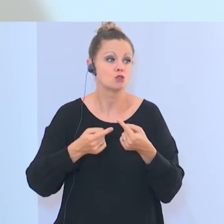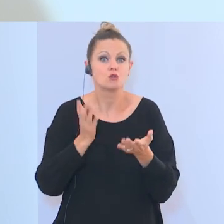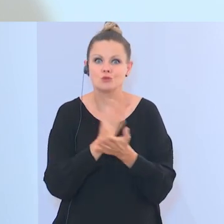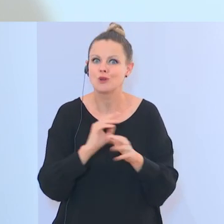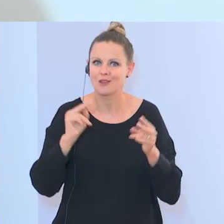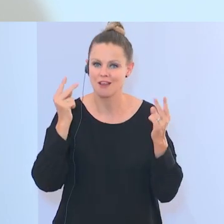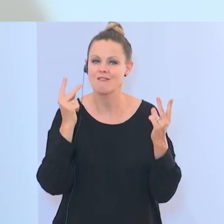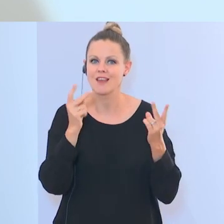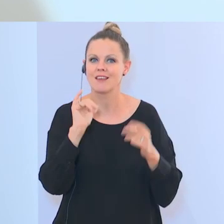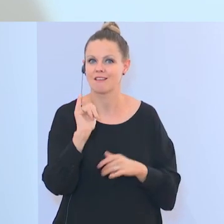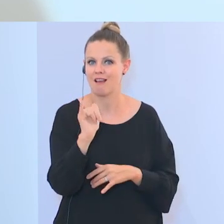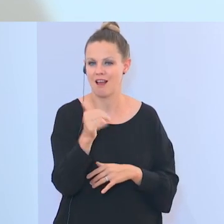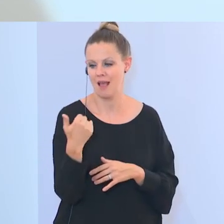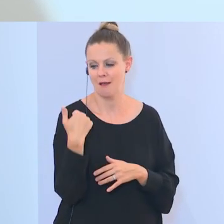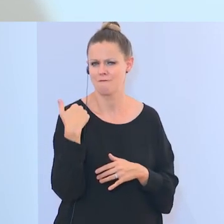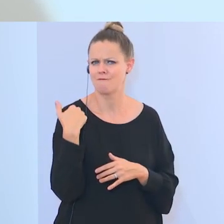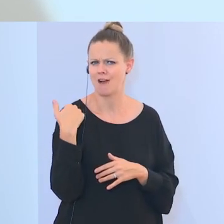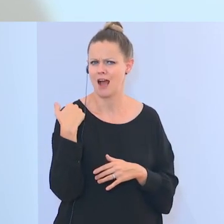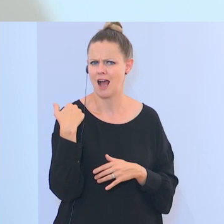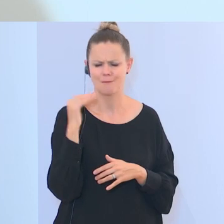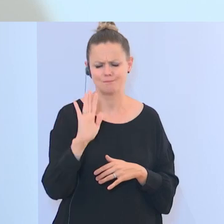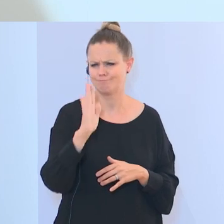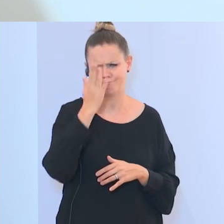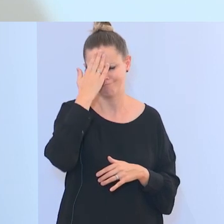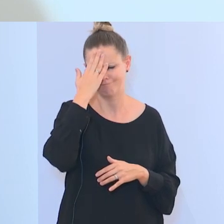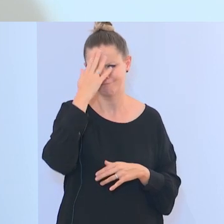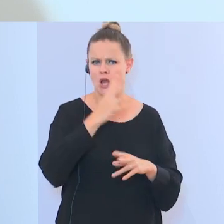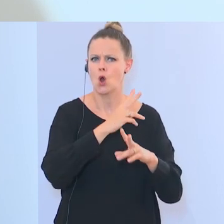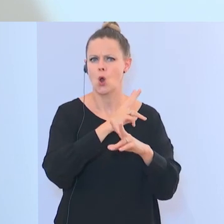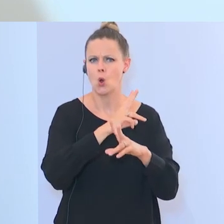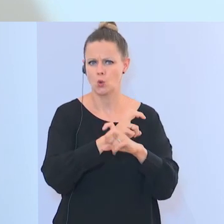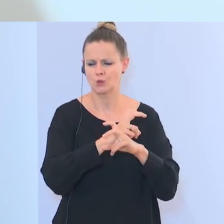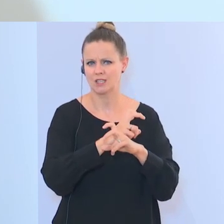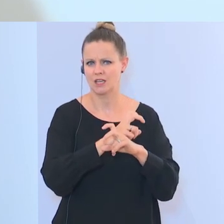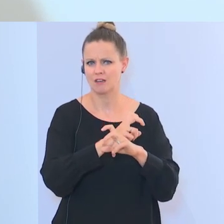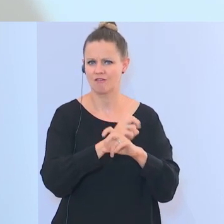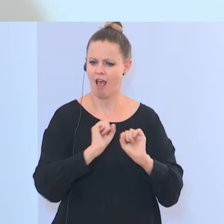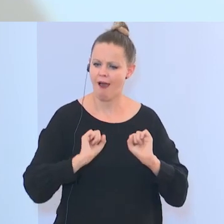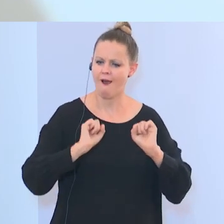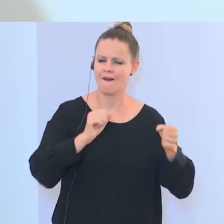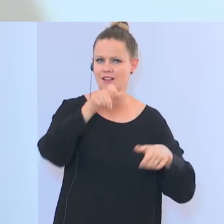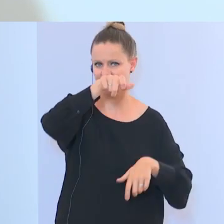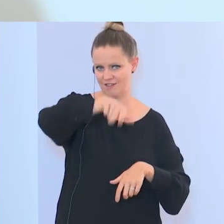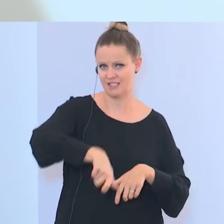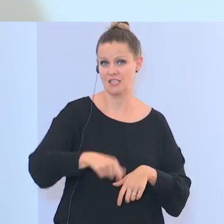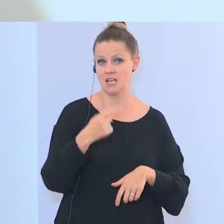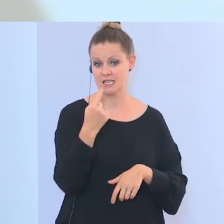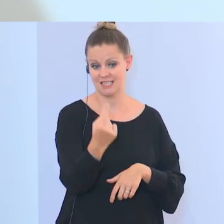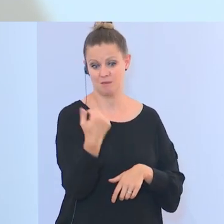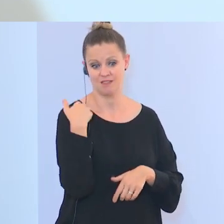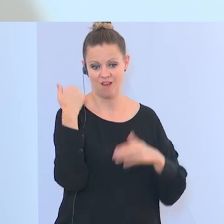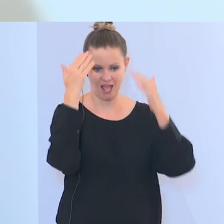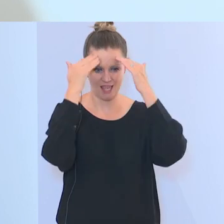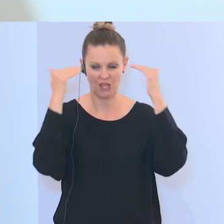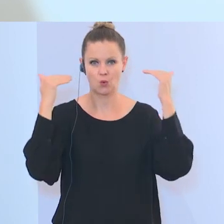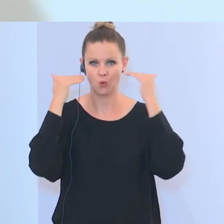ist. Es gab einen prominenten österreichischen Aktivisten, der in Ägypten,